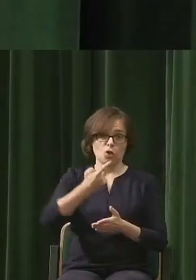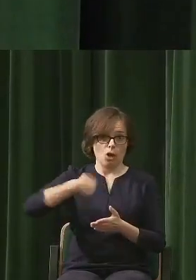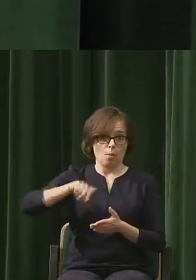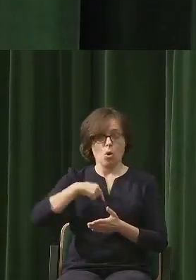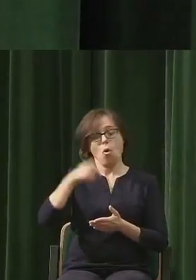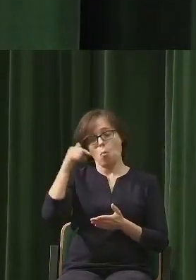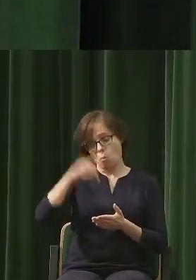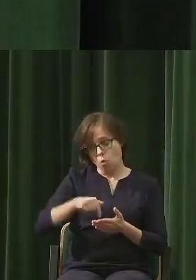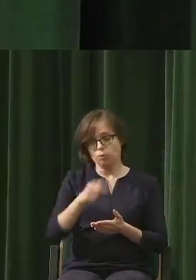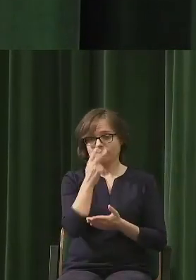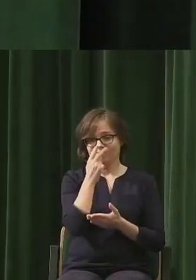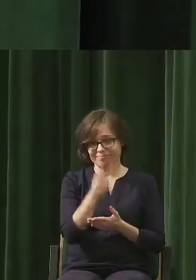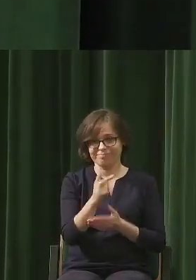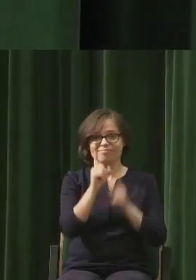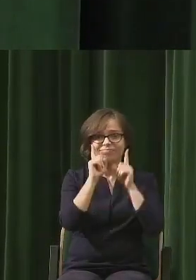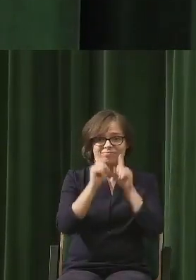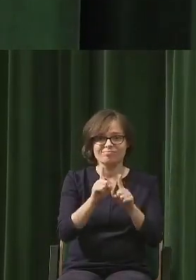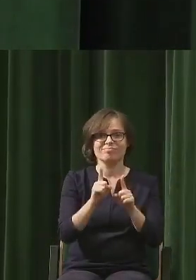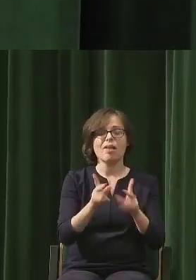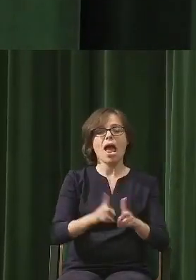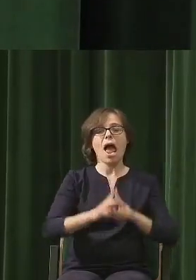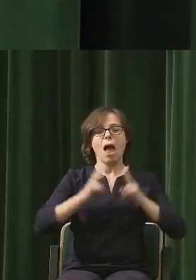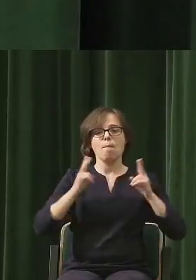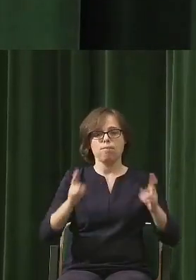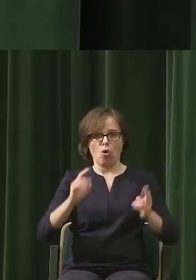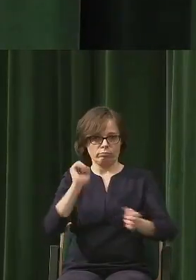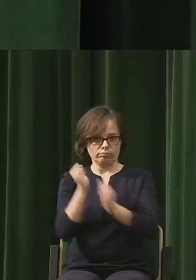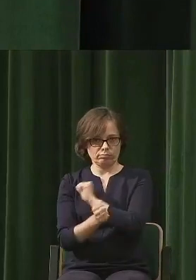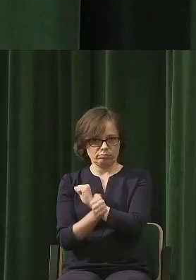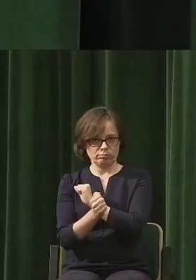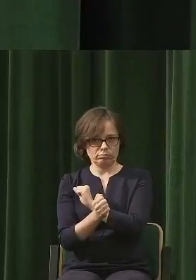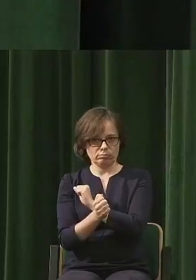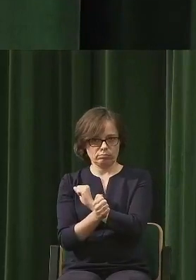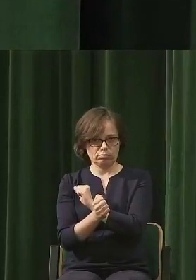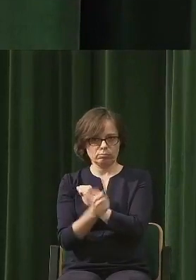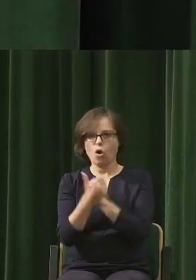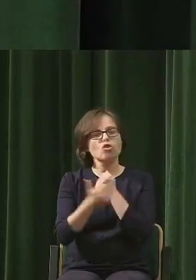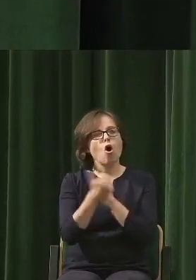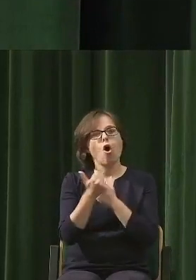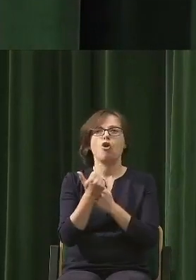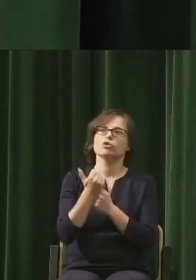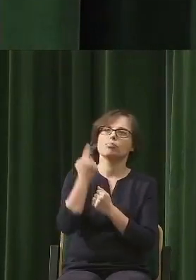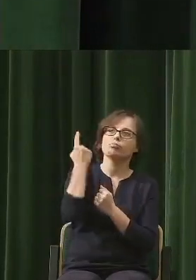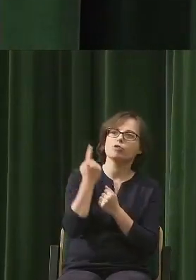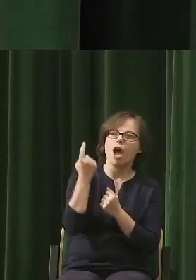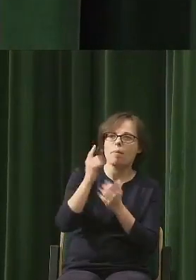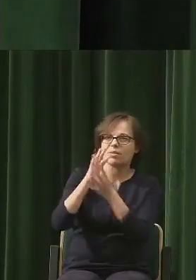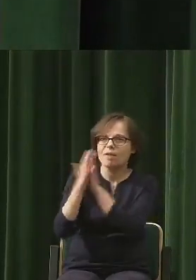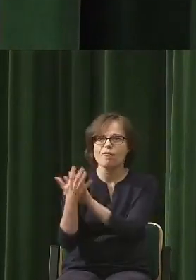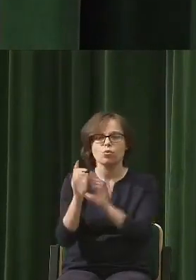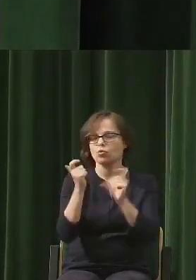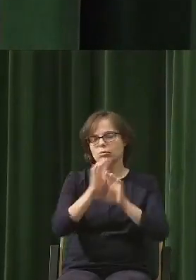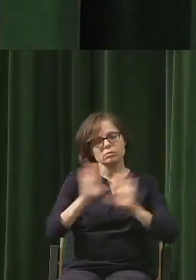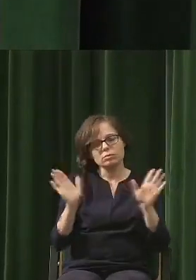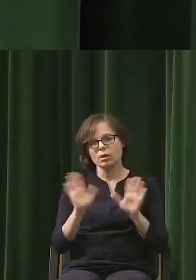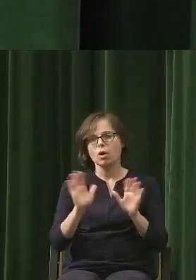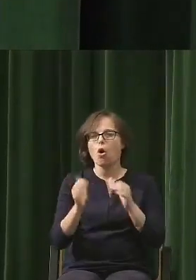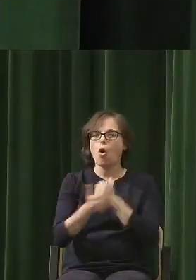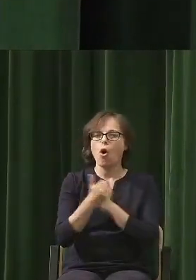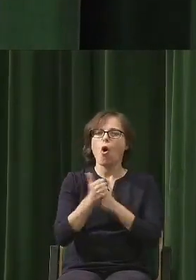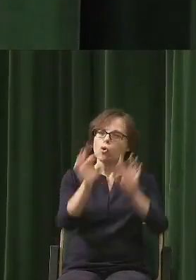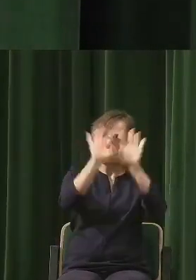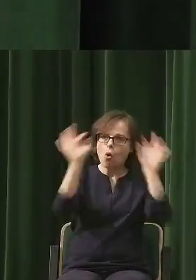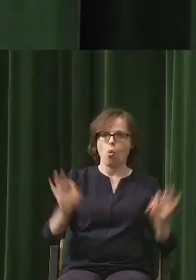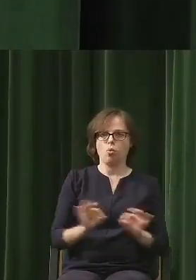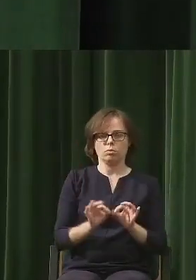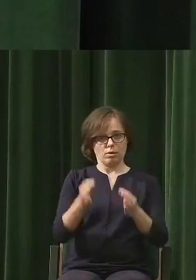zmieniła się epoka i to nie taka w sensie, że jakaś rewolucja przemysłowa, tylko w kategoriach znacznie poważniejszych,